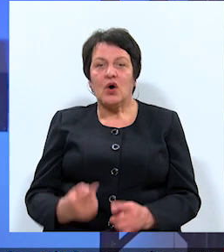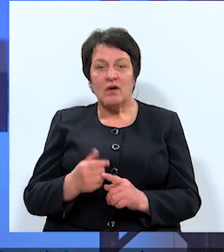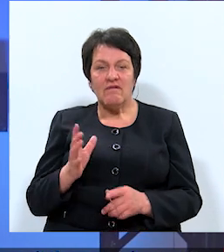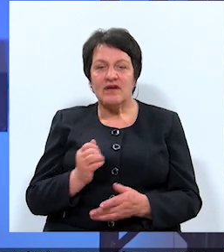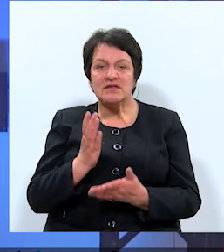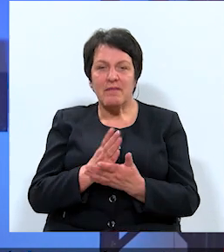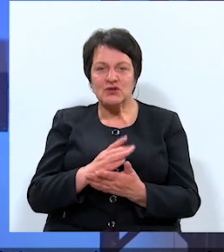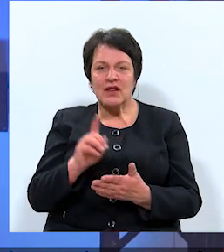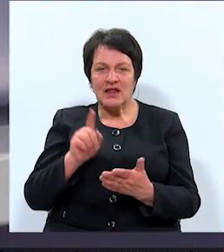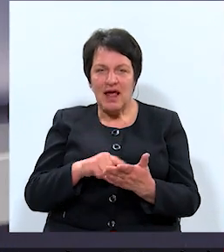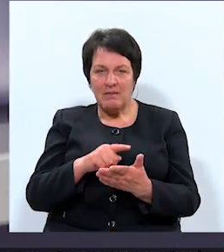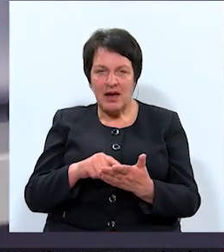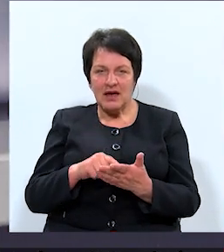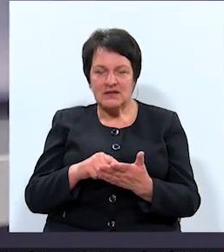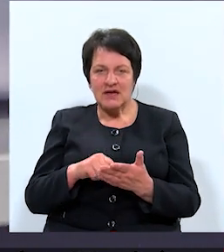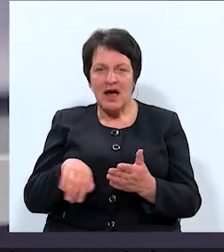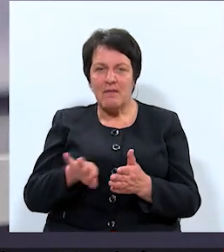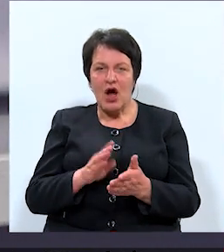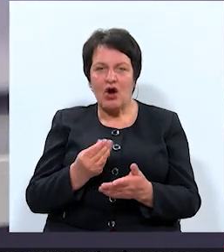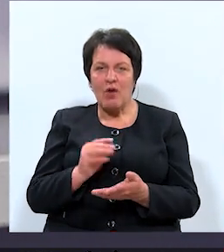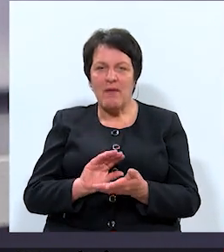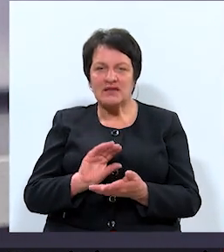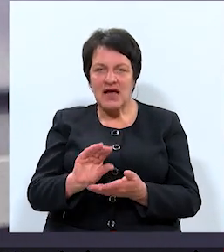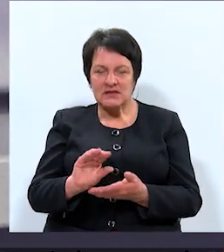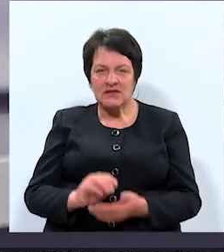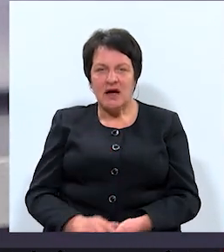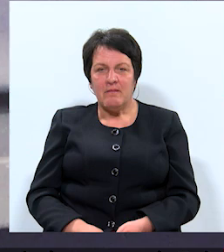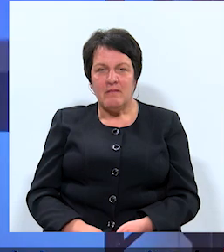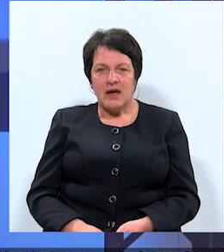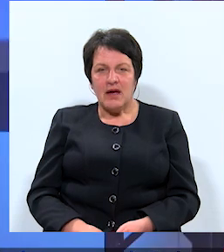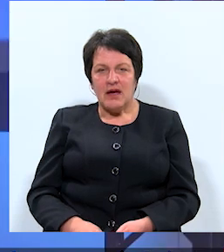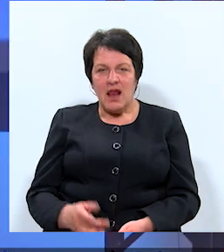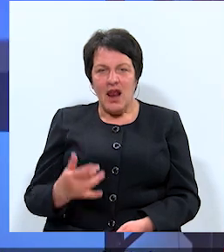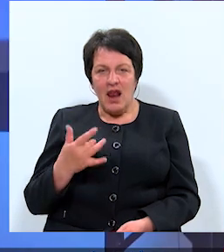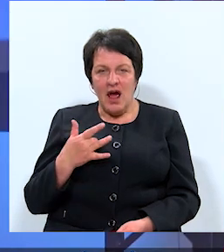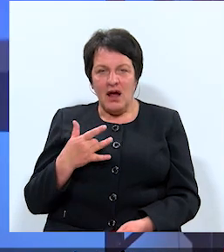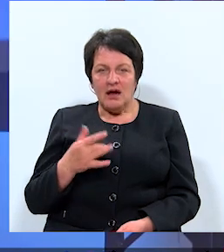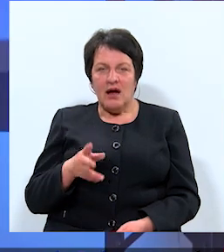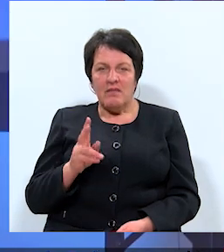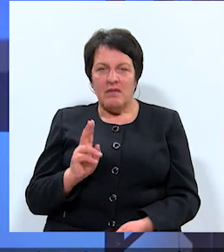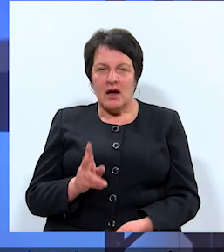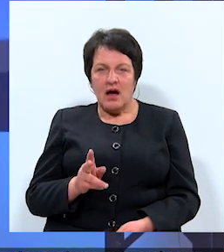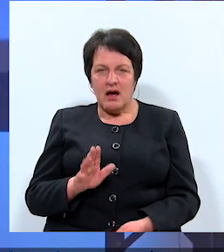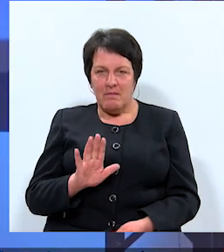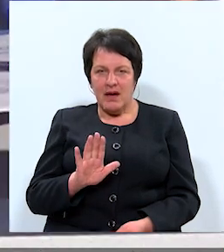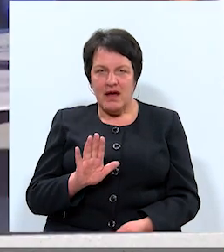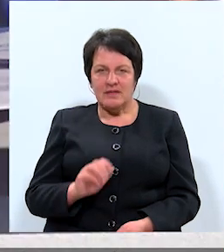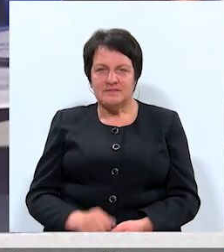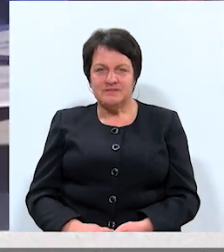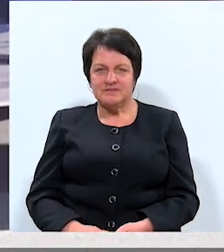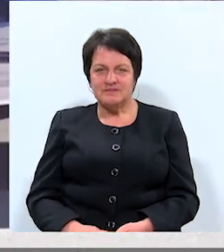Un, visbeidzot, nepareizi atbildi pie kompensācijām? Nu, laikam, ka B.